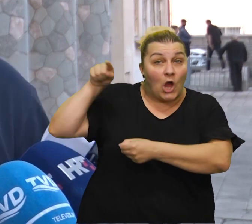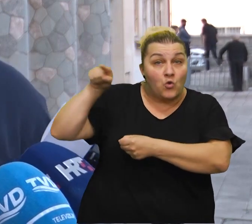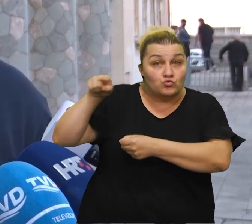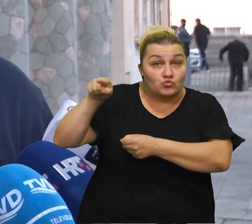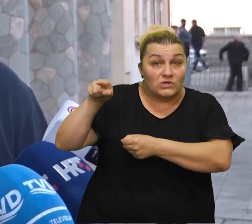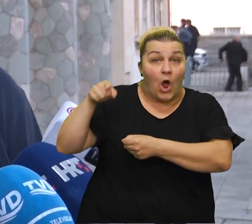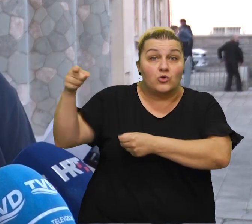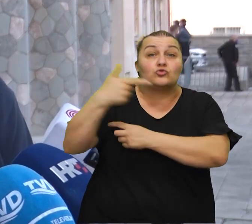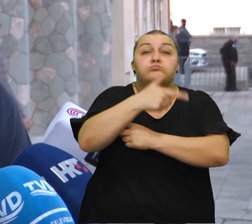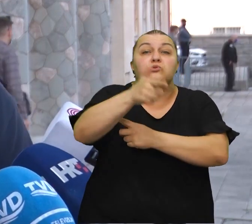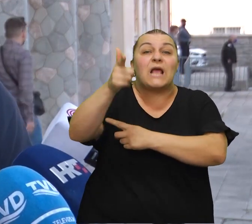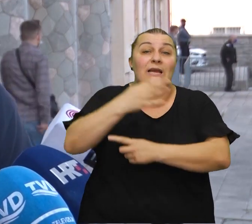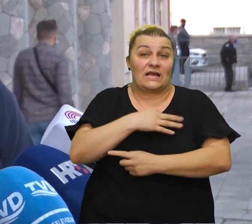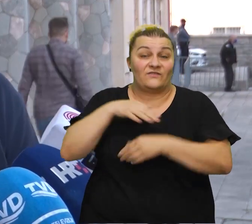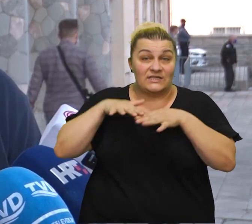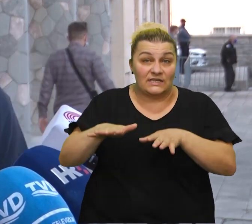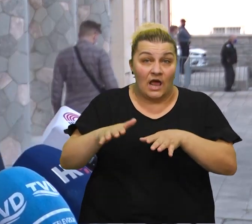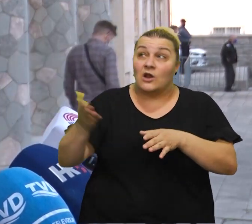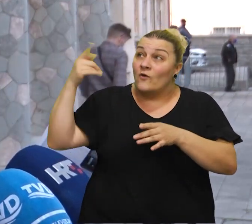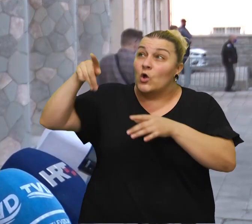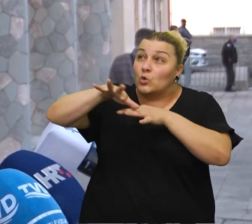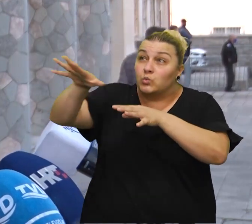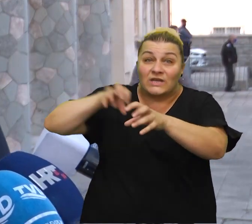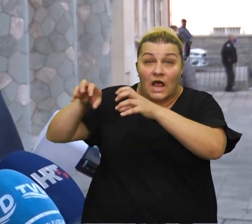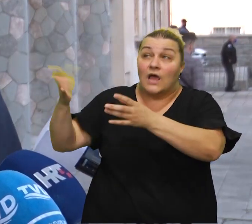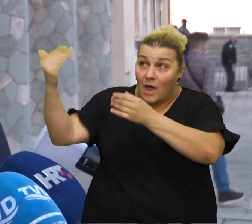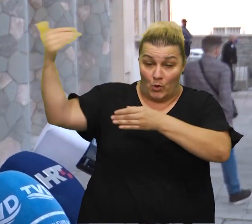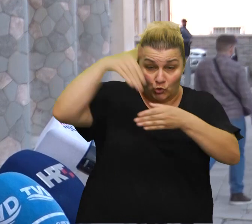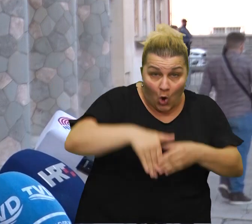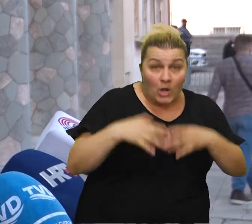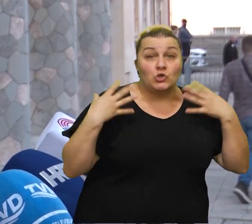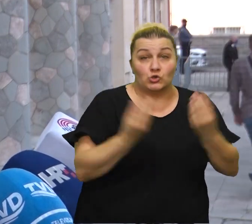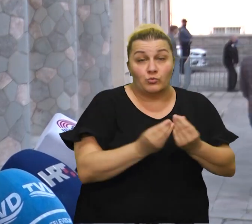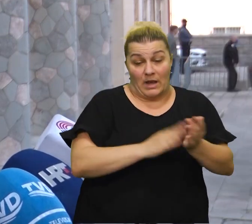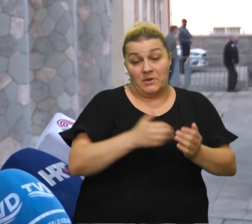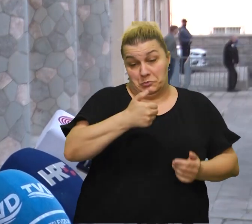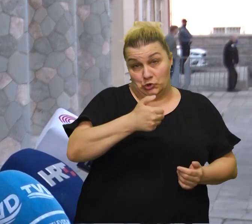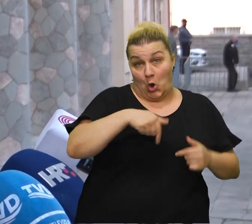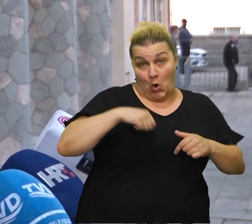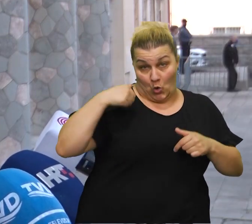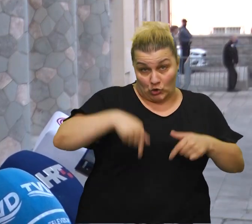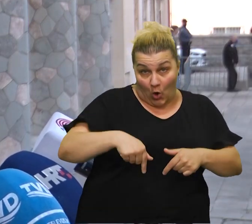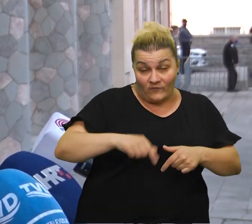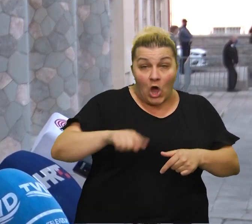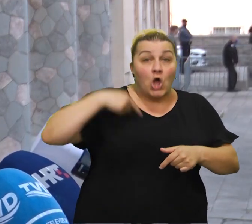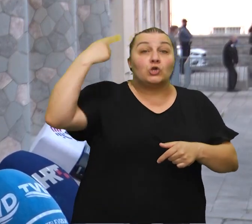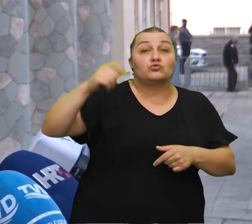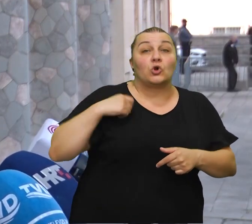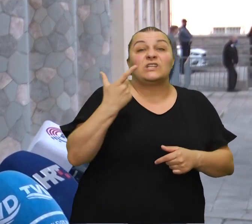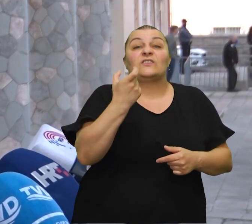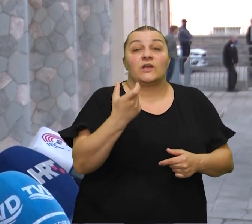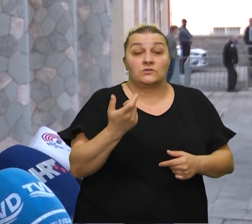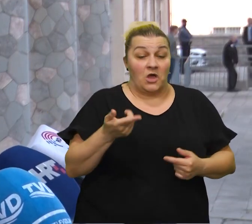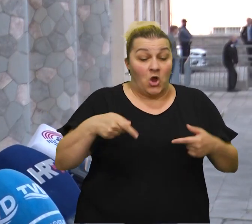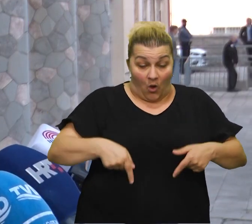narod. Spucite se doli, prostavimo, dajte malo šušura. Pa kada došlo tu 100 ljudi, došlo to godine 200 ljudi, a nas je sve manje imali. Pogledajte danas koliko imaju